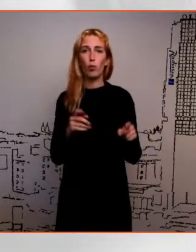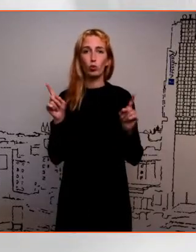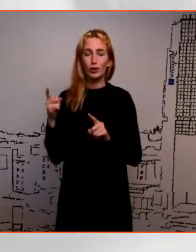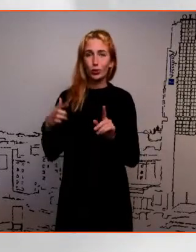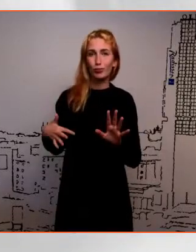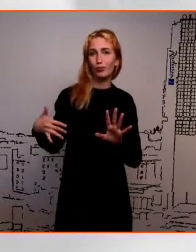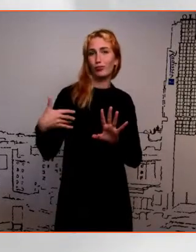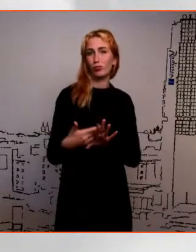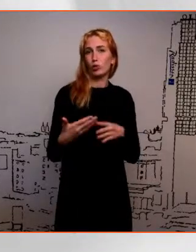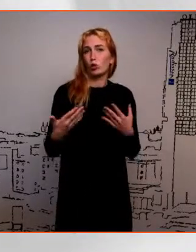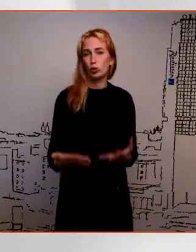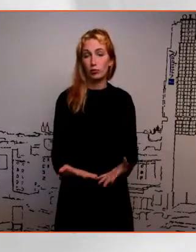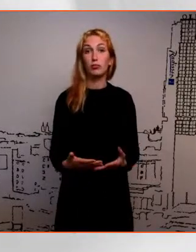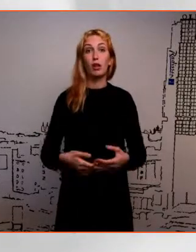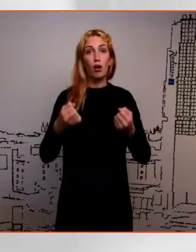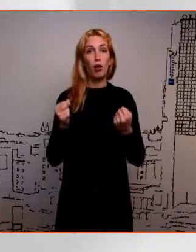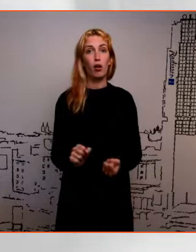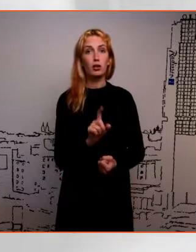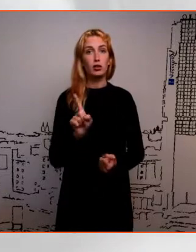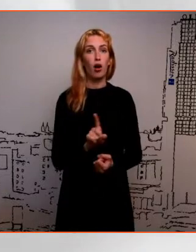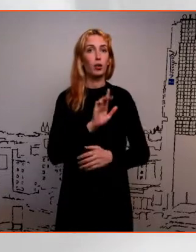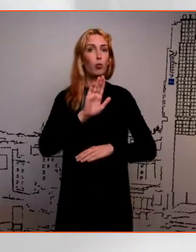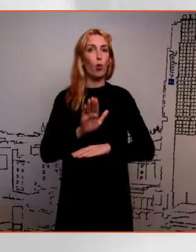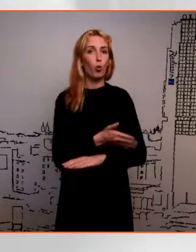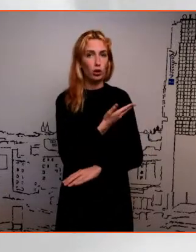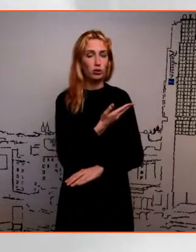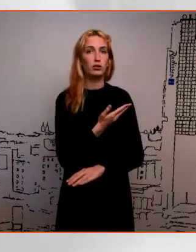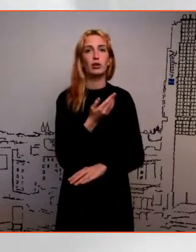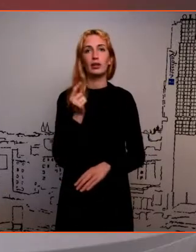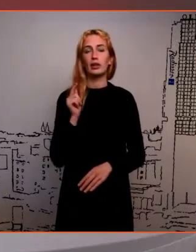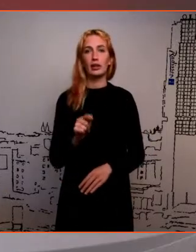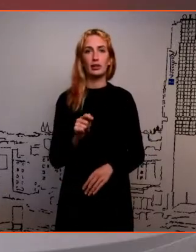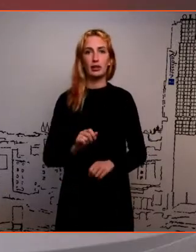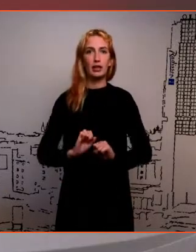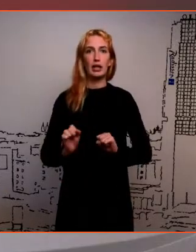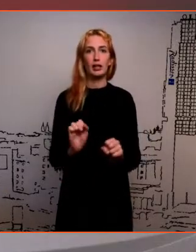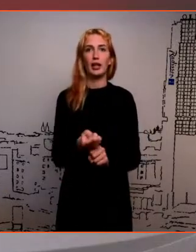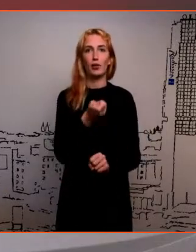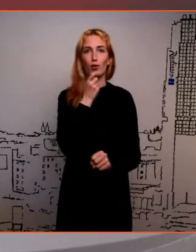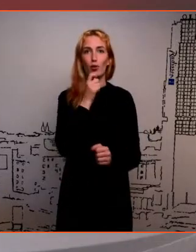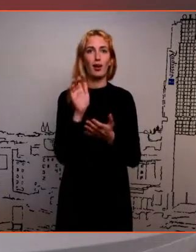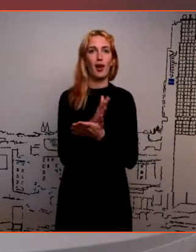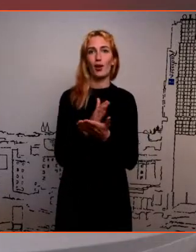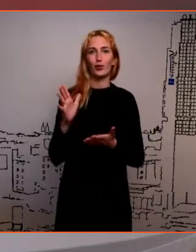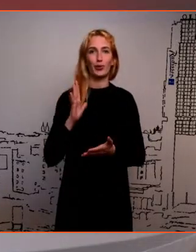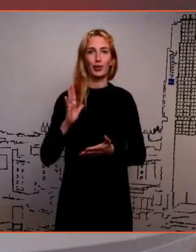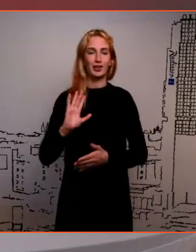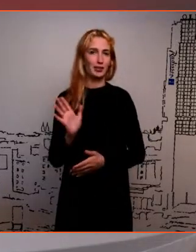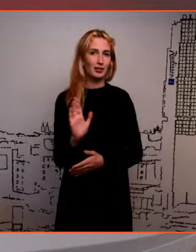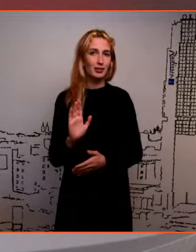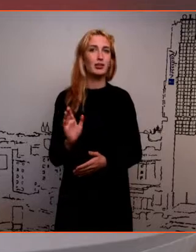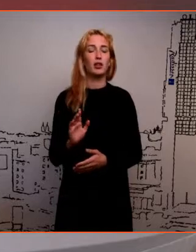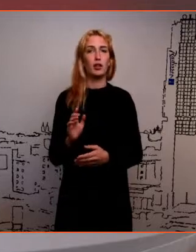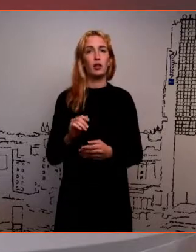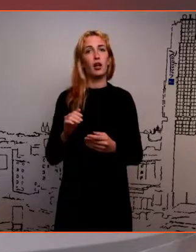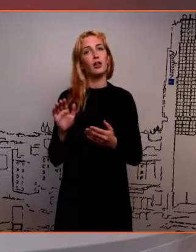Selles mõttes me oleme väga raskest ääst välja tullud ja siin ei tasu sükseid kiirsöögi lahendusina koodata, et need asjad taastavad